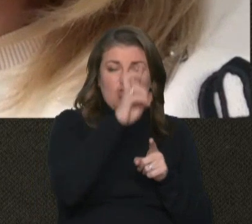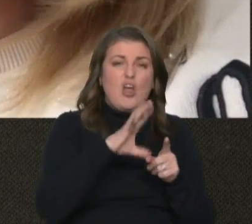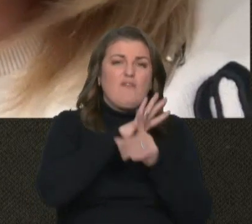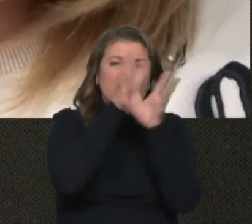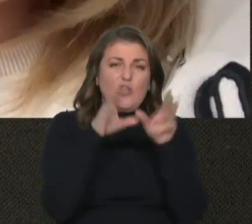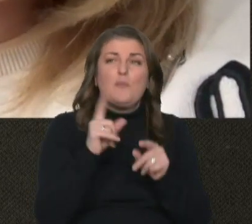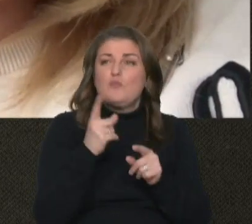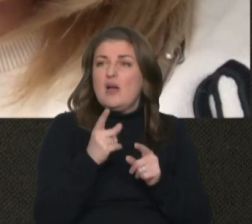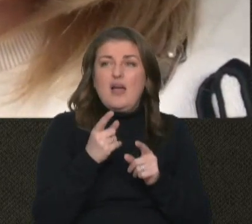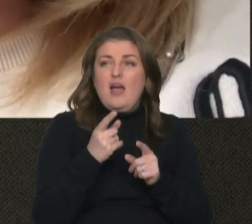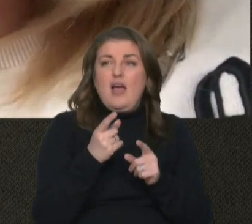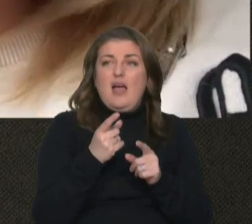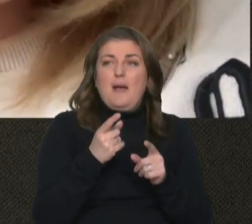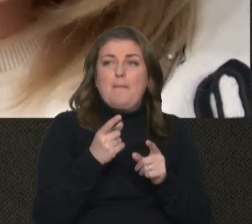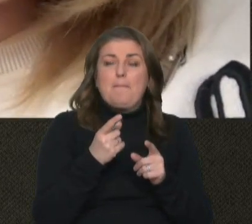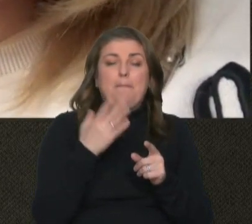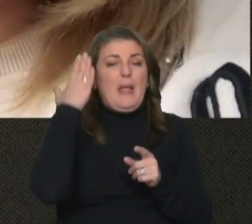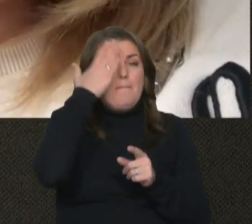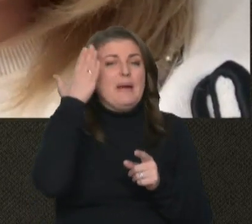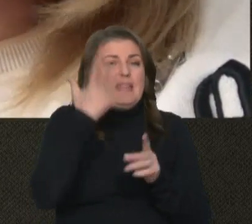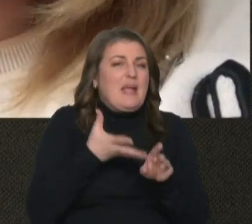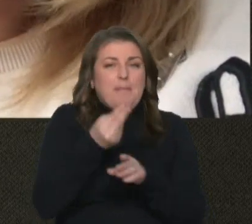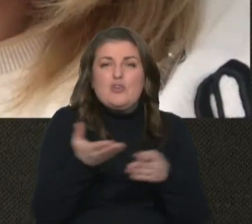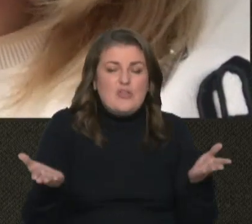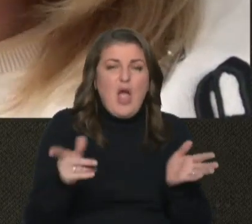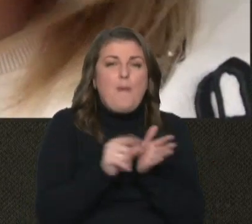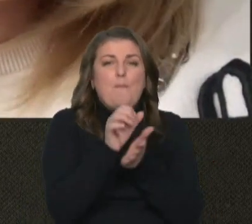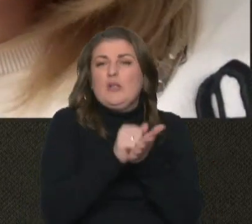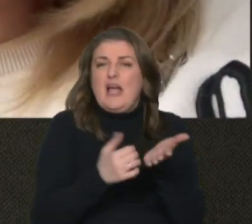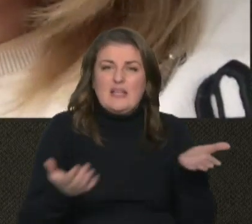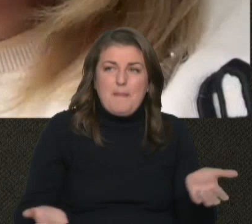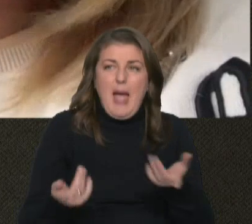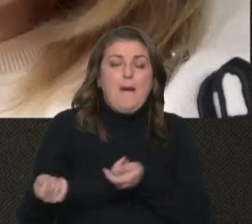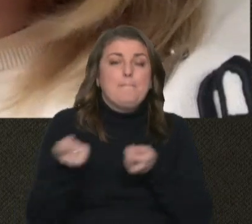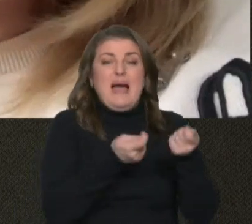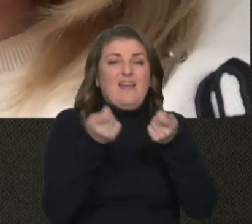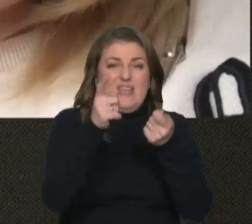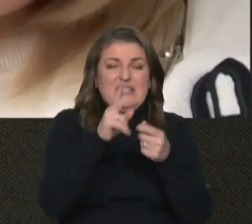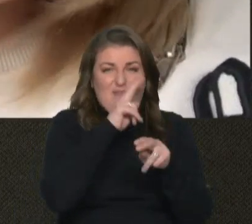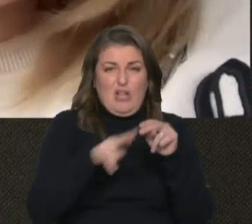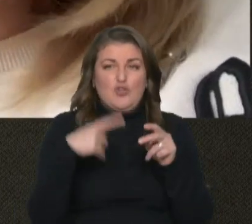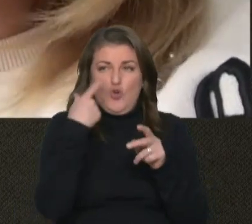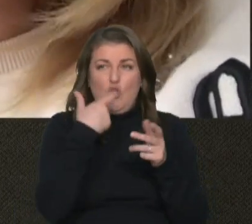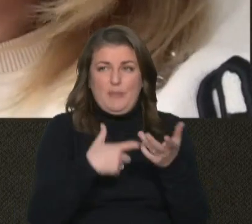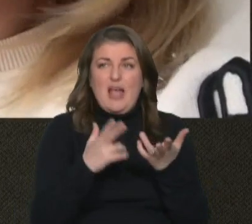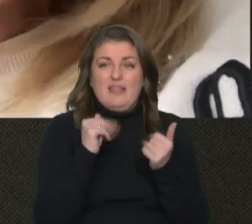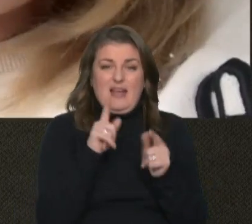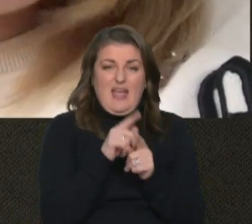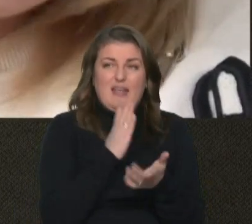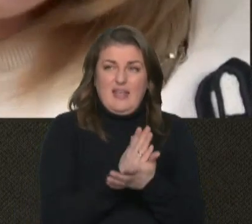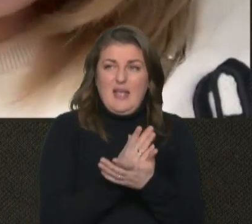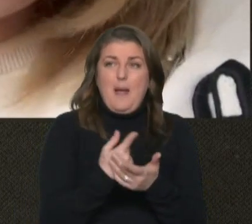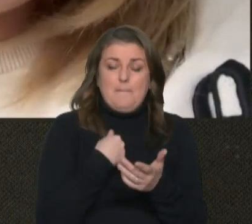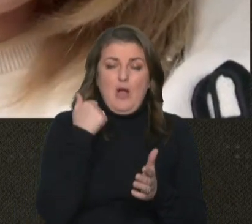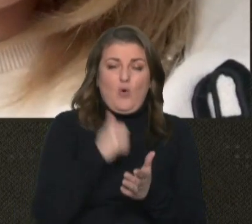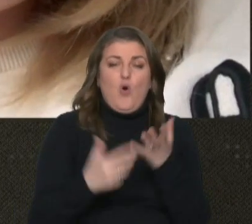цілому. Тому що не йде облата митних платежів, податків. Перевізники втрачають особисто, ну от так, як є. Ми